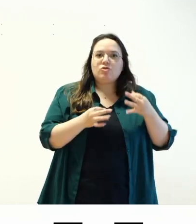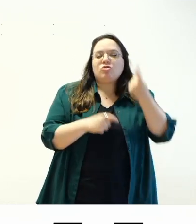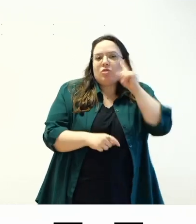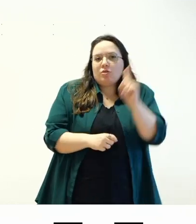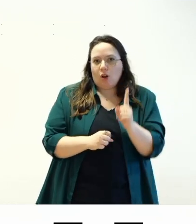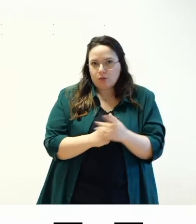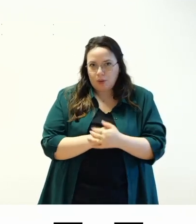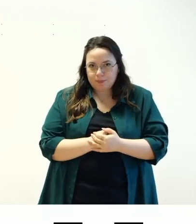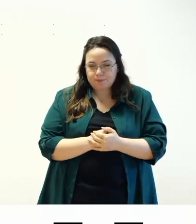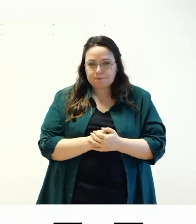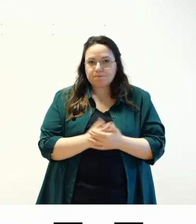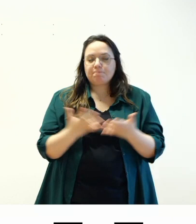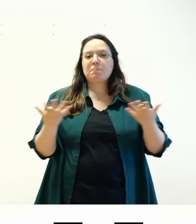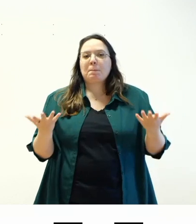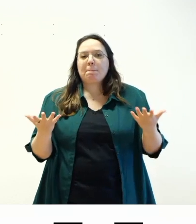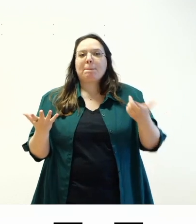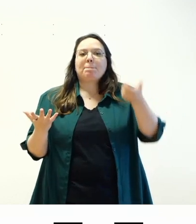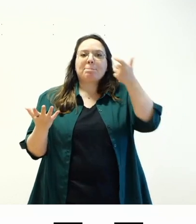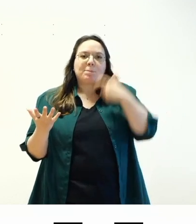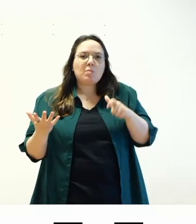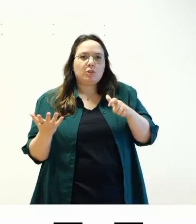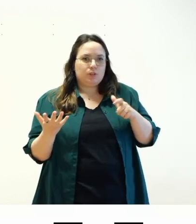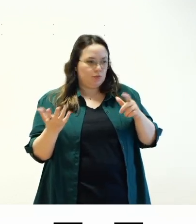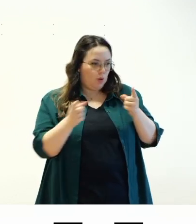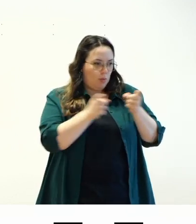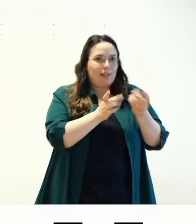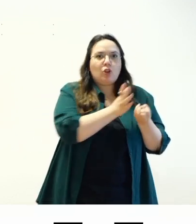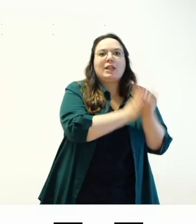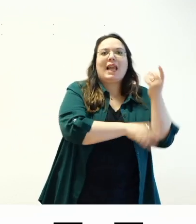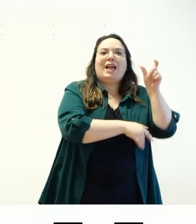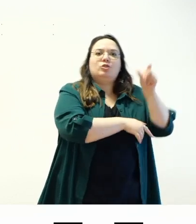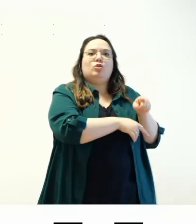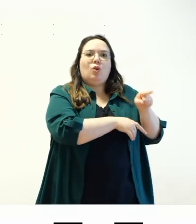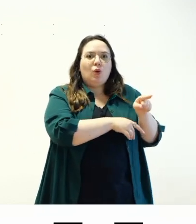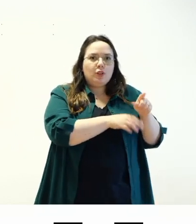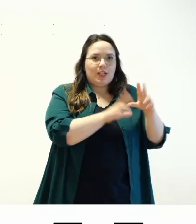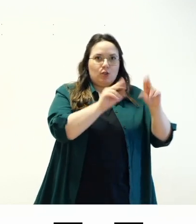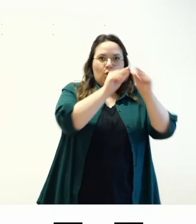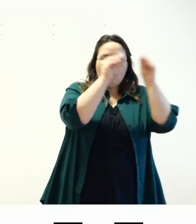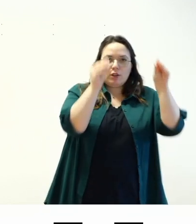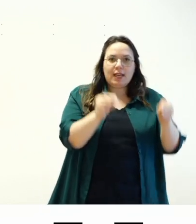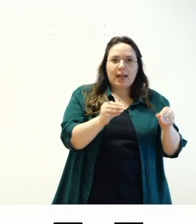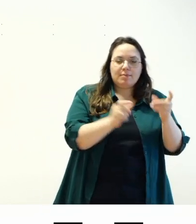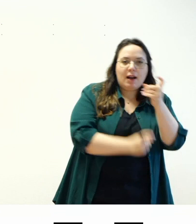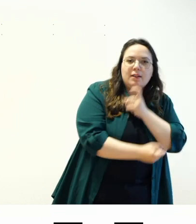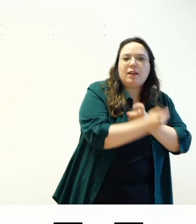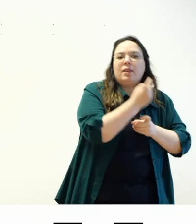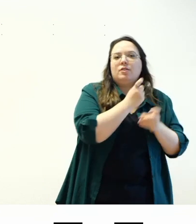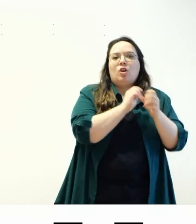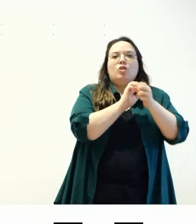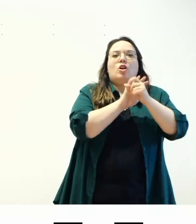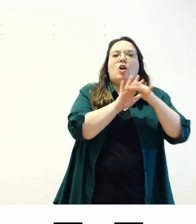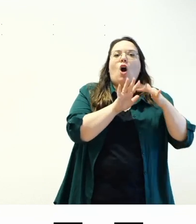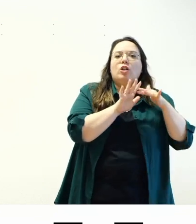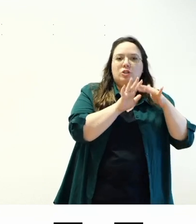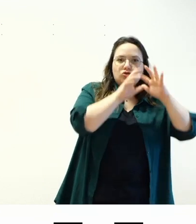che ogni volta che va a creare un nuovo tema deve ricominciare tra virgolette a crearsi il codice da zero